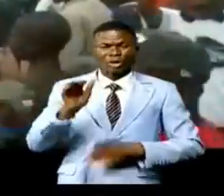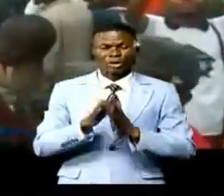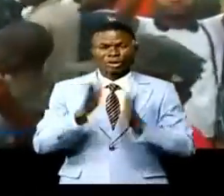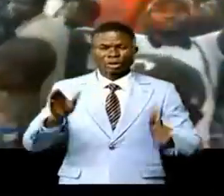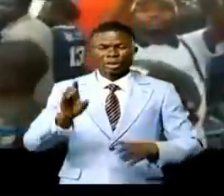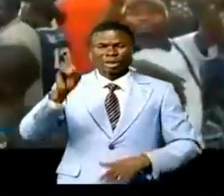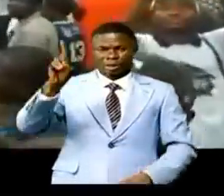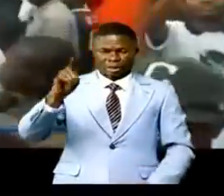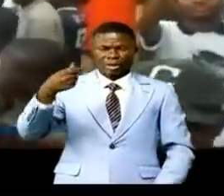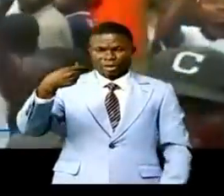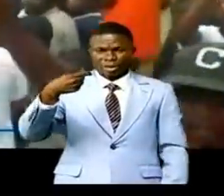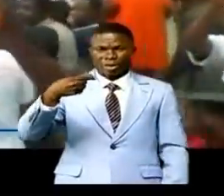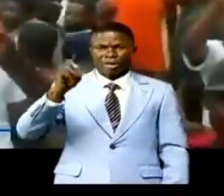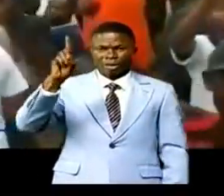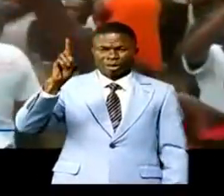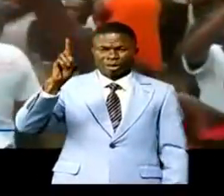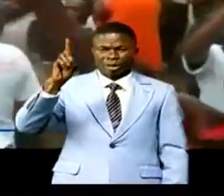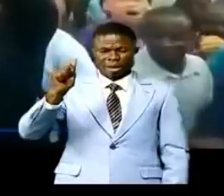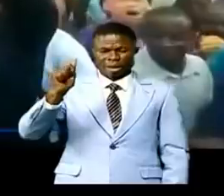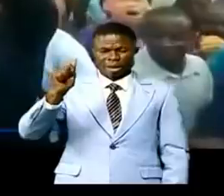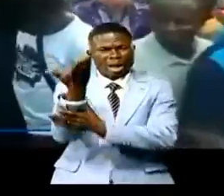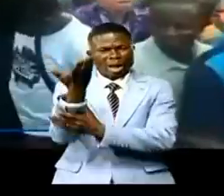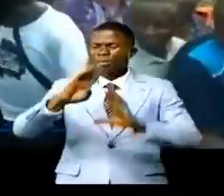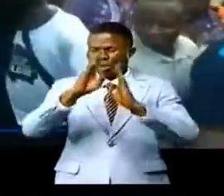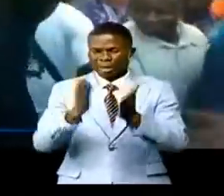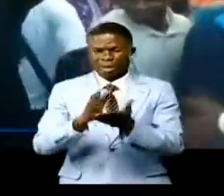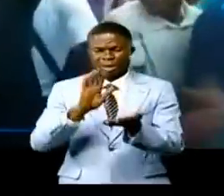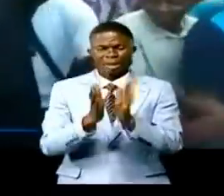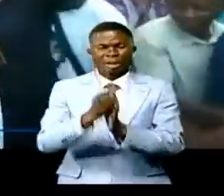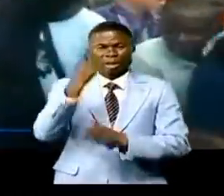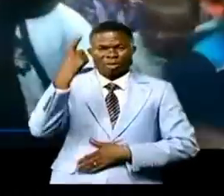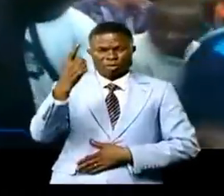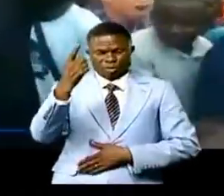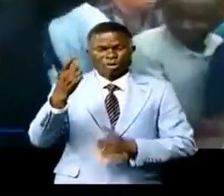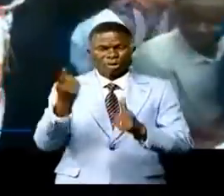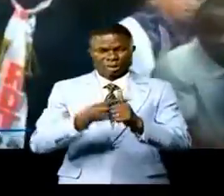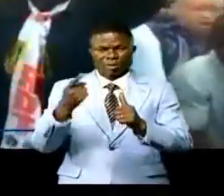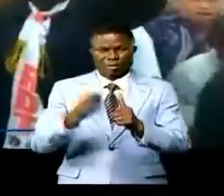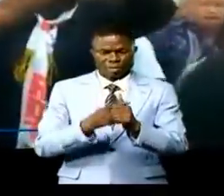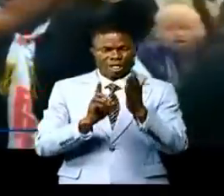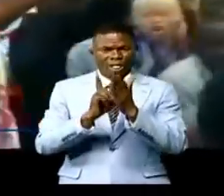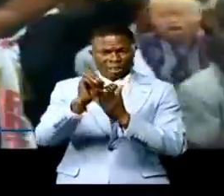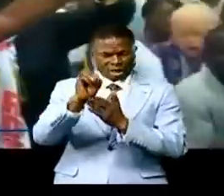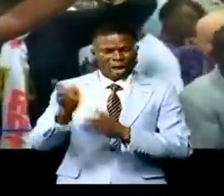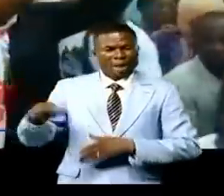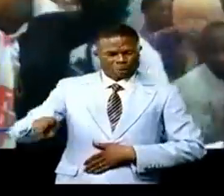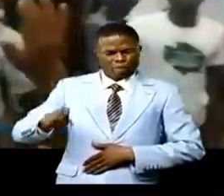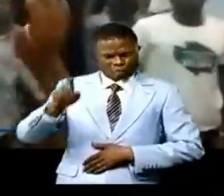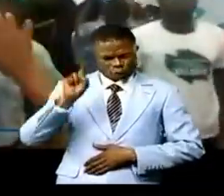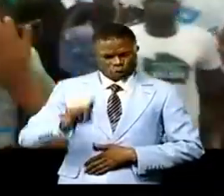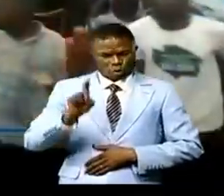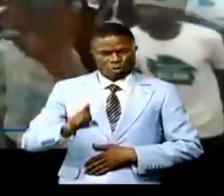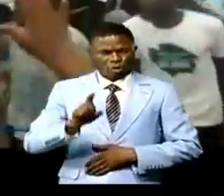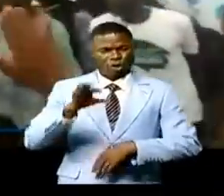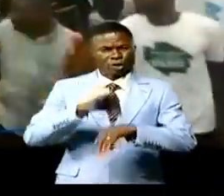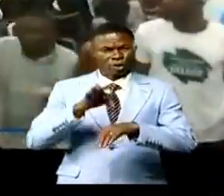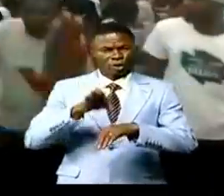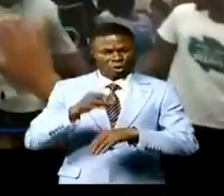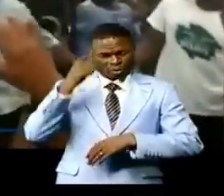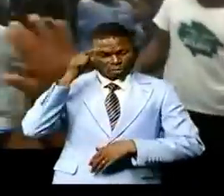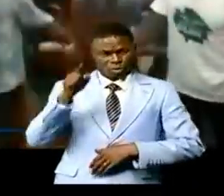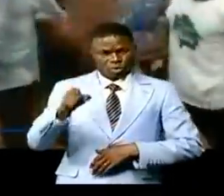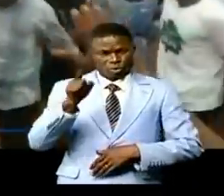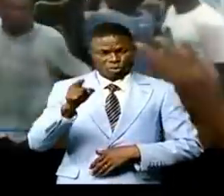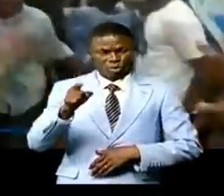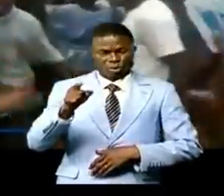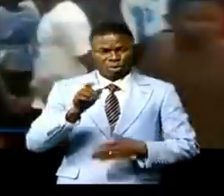DGDA a appelé la population l'Omamiens à l'unité nationale et surtout au développement de cette province. Une occasion pour cet homme de